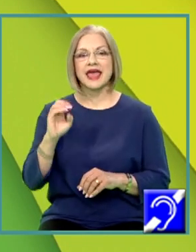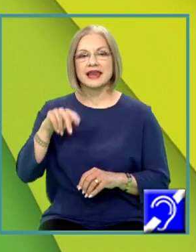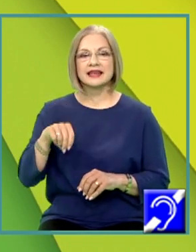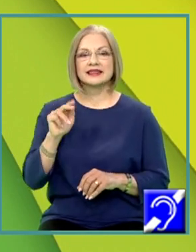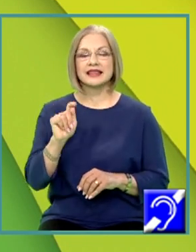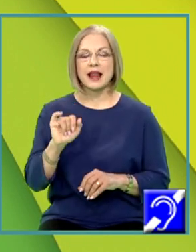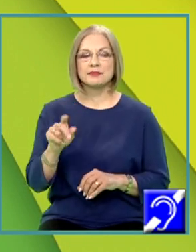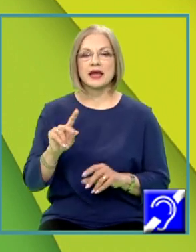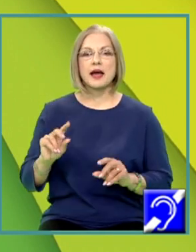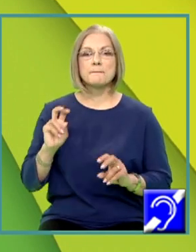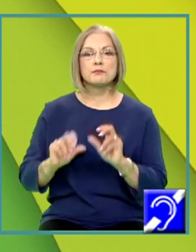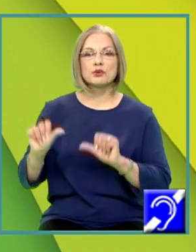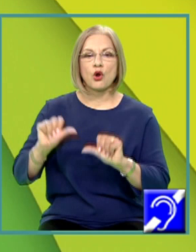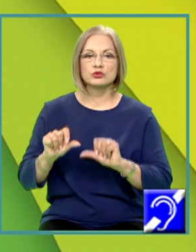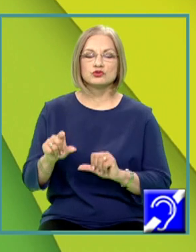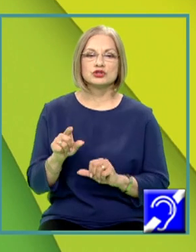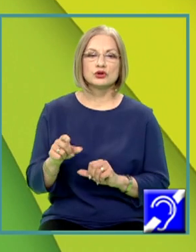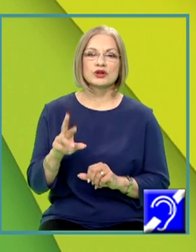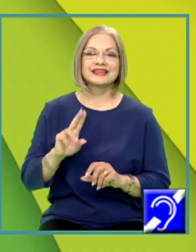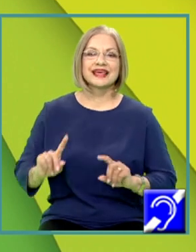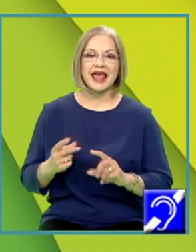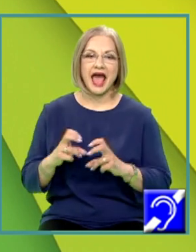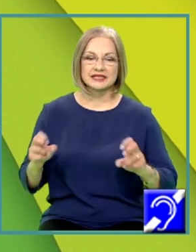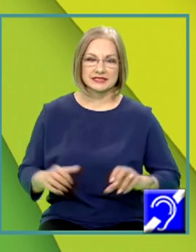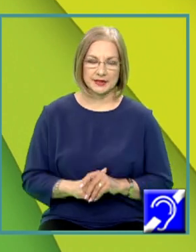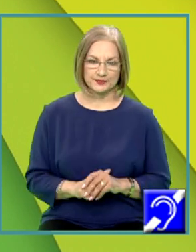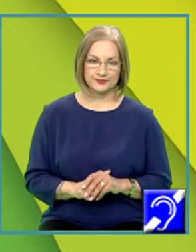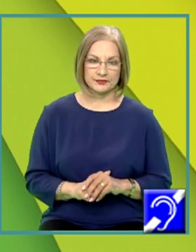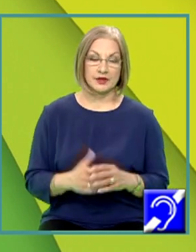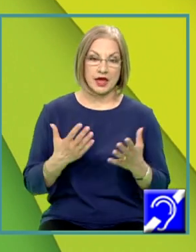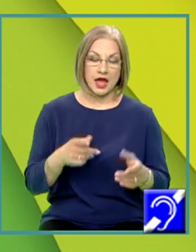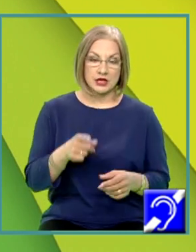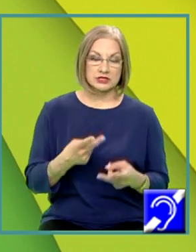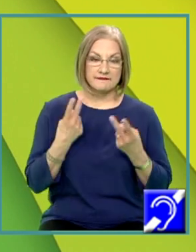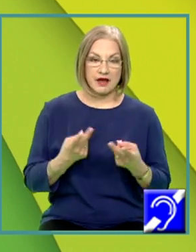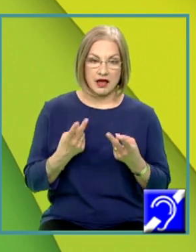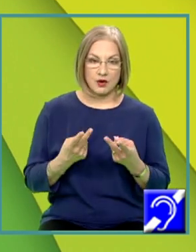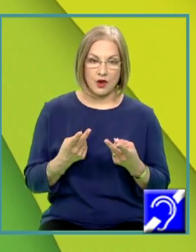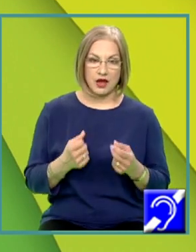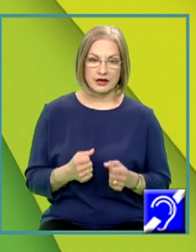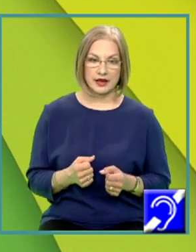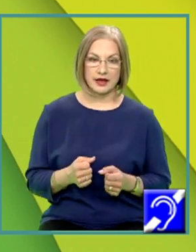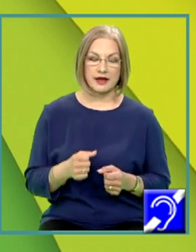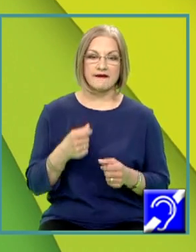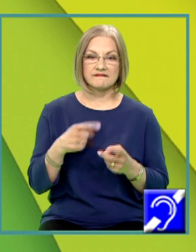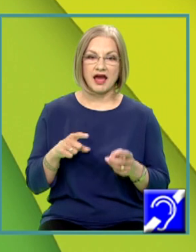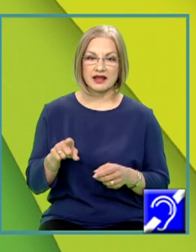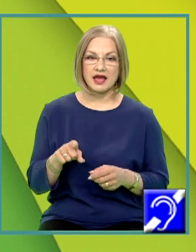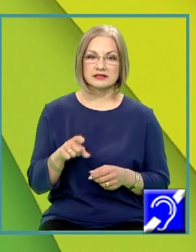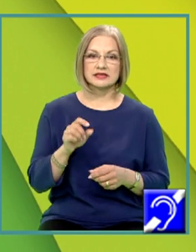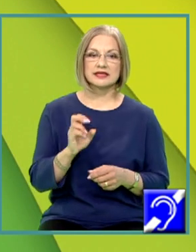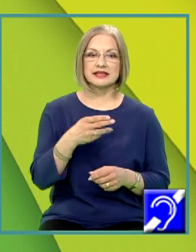produșilor de reacție. Așadar, valoarea variației de